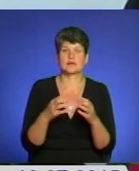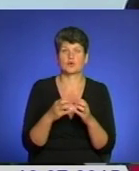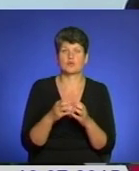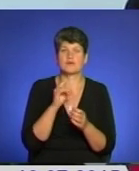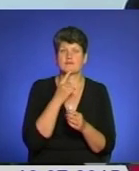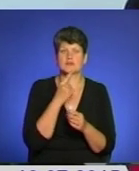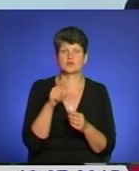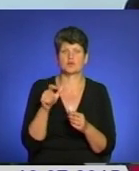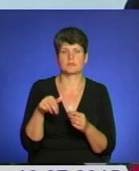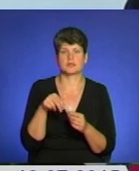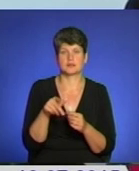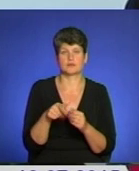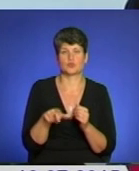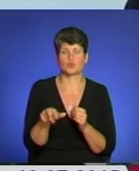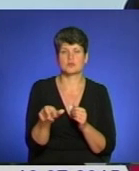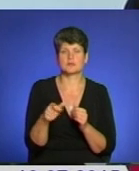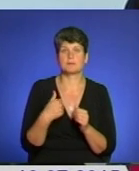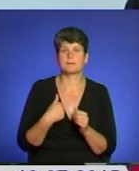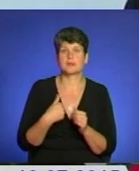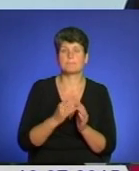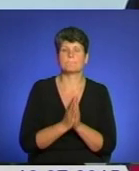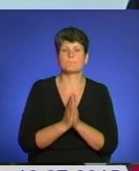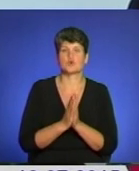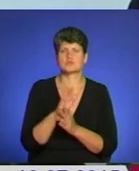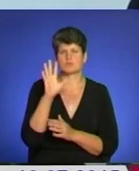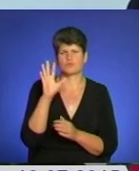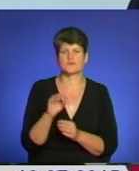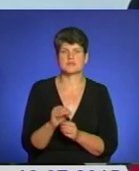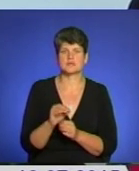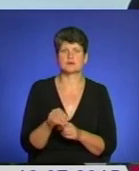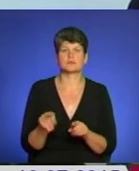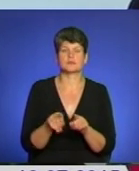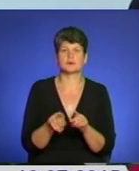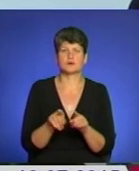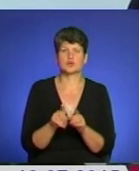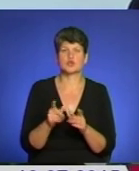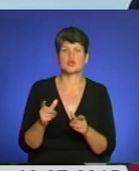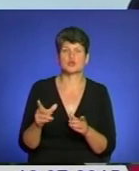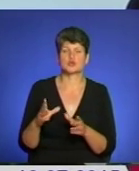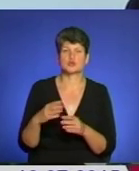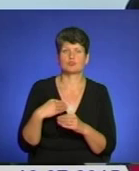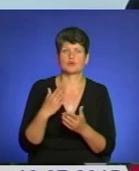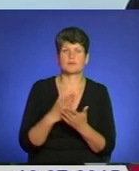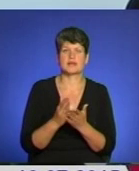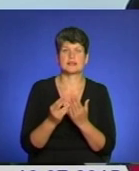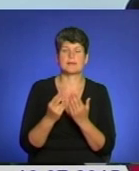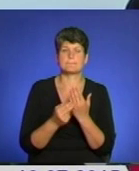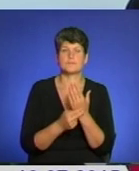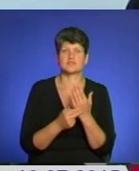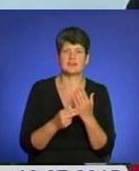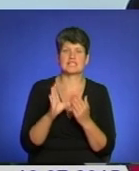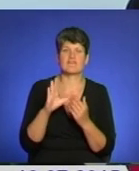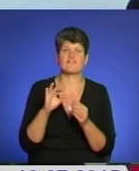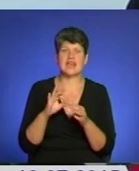людьми коригувати по дорозі. Ми просимо всіх однозначно з собою мати молитвенник, вервичка,